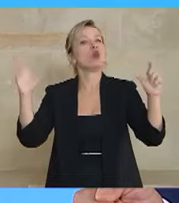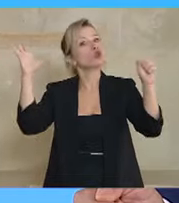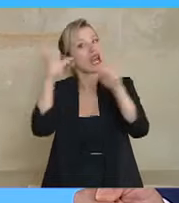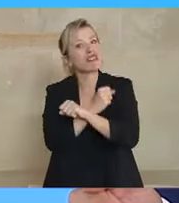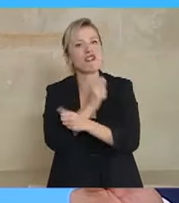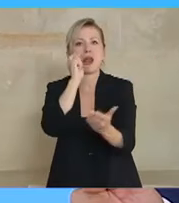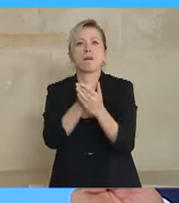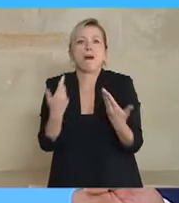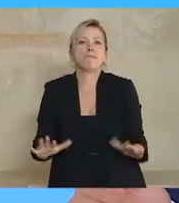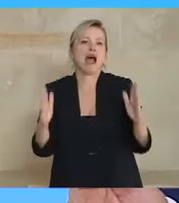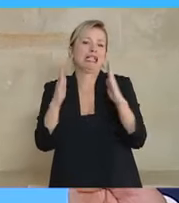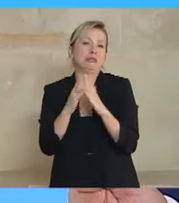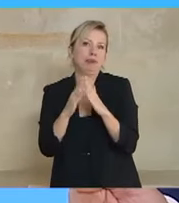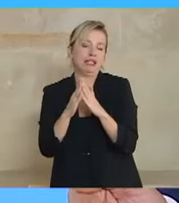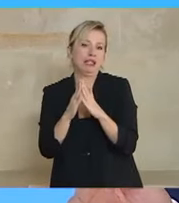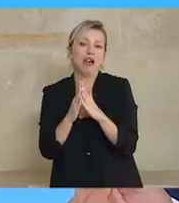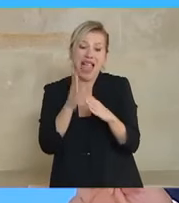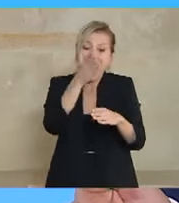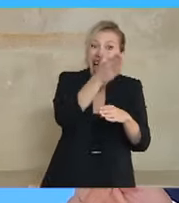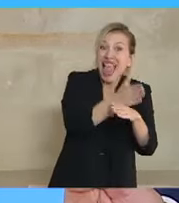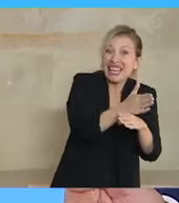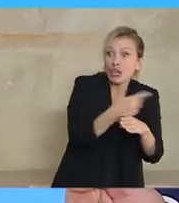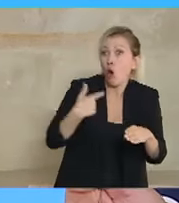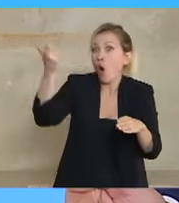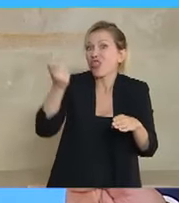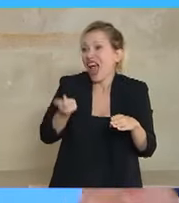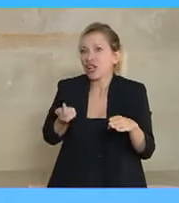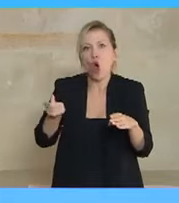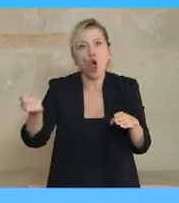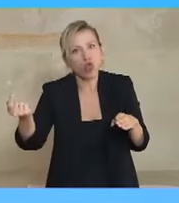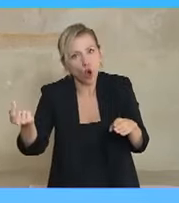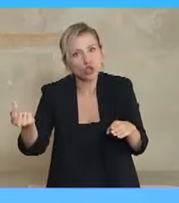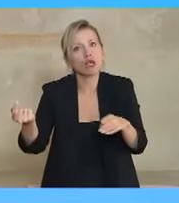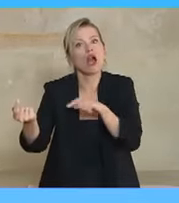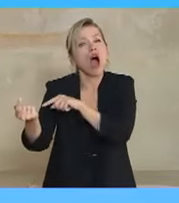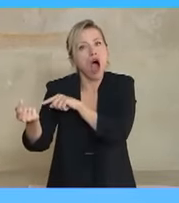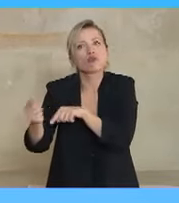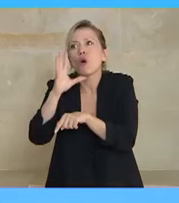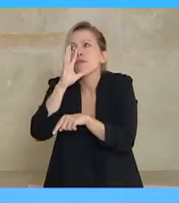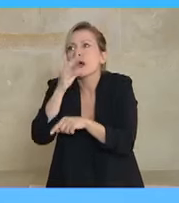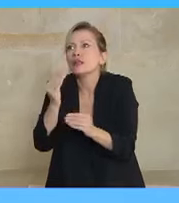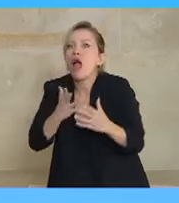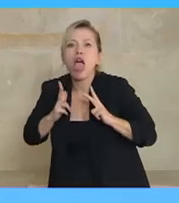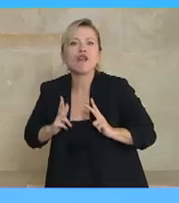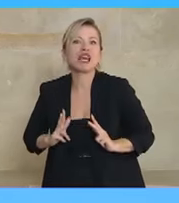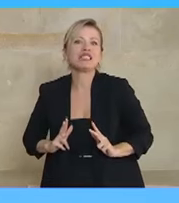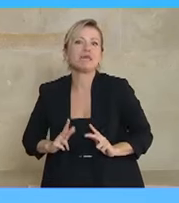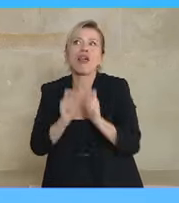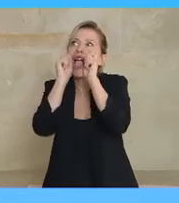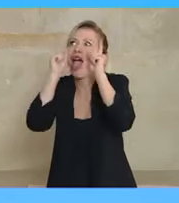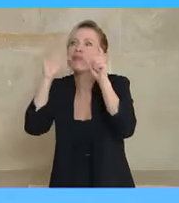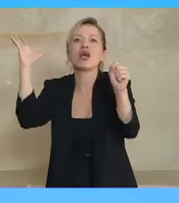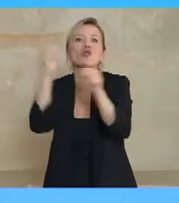δανείου, η οποία είναι χαμηλότερη από όσο θα πλήρωναν, εάν νίκιαζαν το αντίστοιχο σπίτι και το σπίτι τελικά είναι δικό τους. Η κυβέρνηση